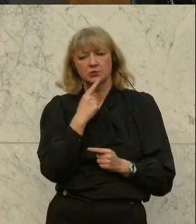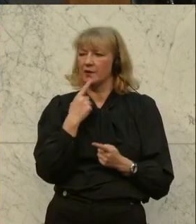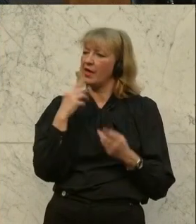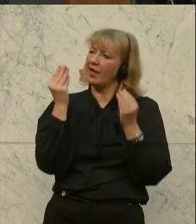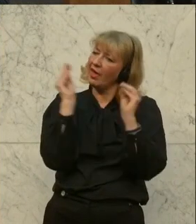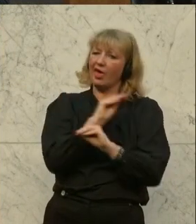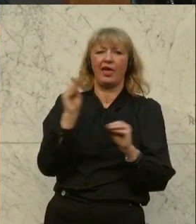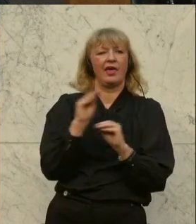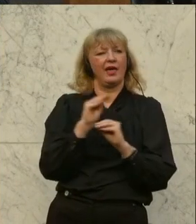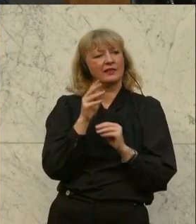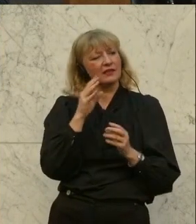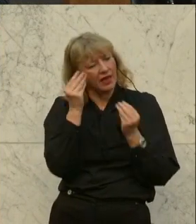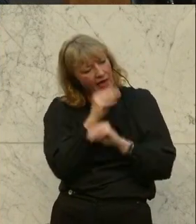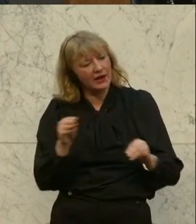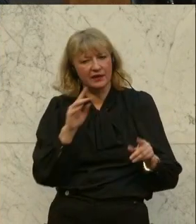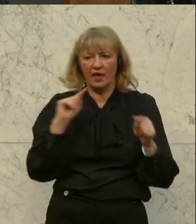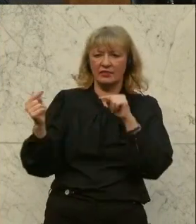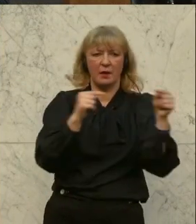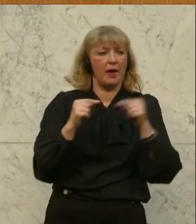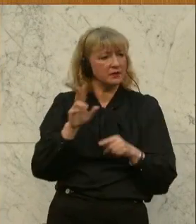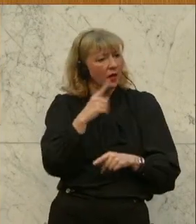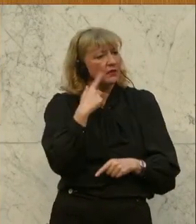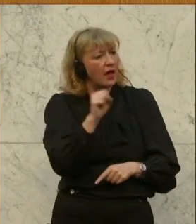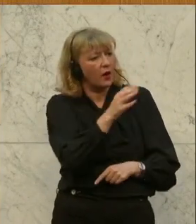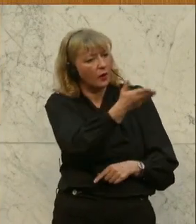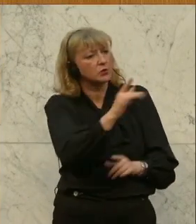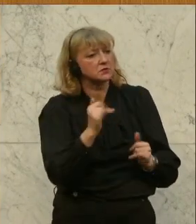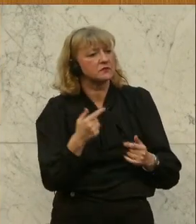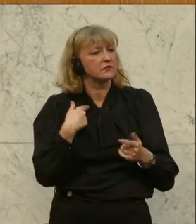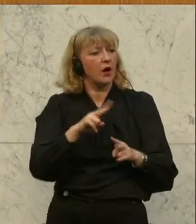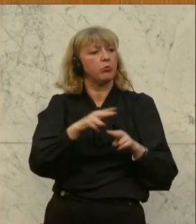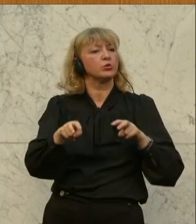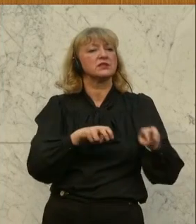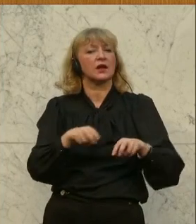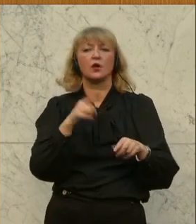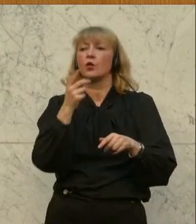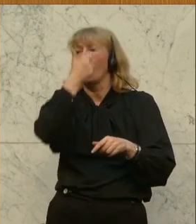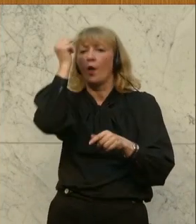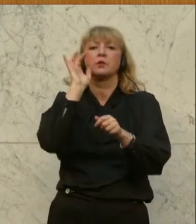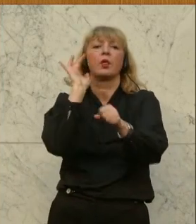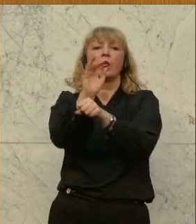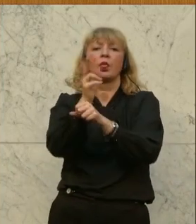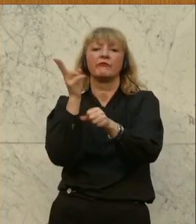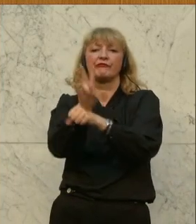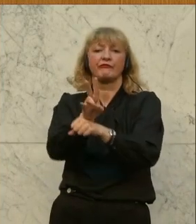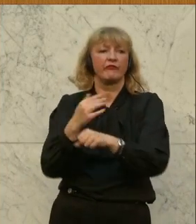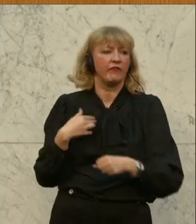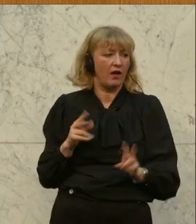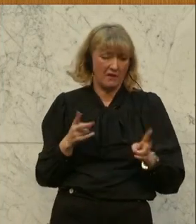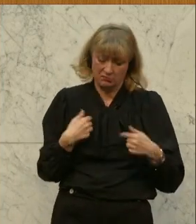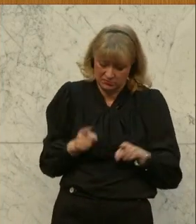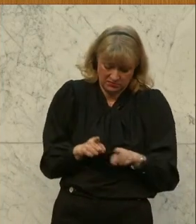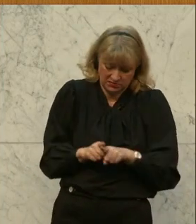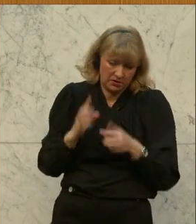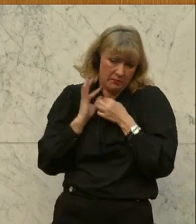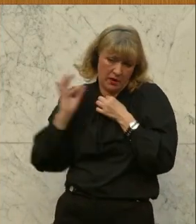sprechen, Kollegin Doppelbauer von den NEOS, Sie sagen, die Bundesregierung habe die Bevölkerung angelogen, weil wir ja gleich abhängig sind